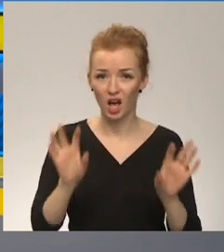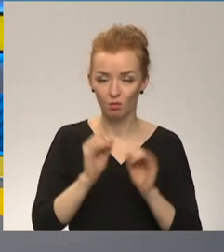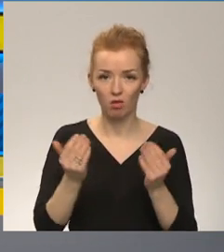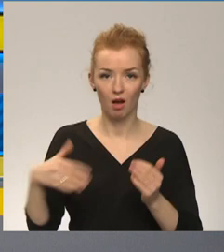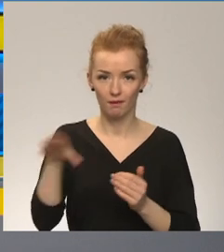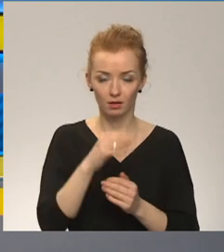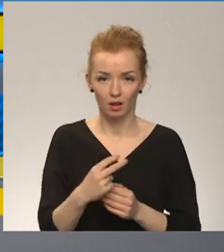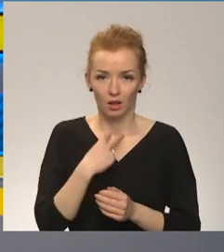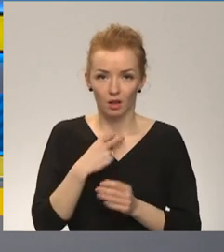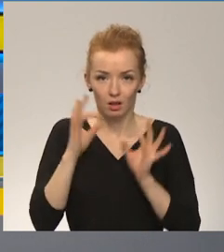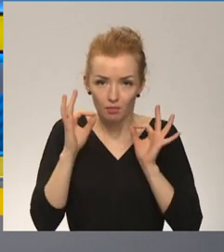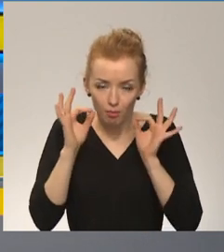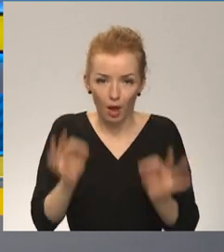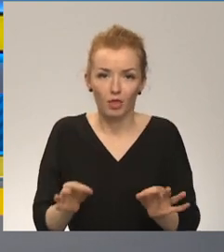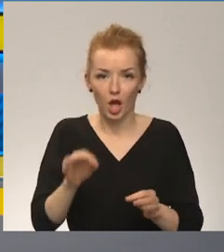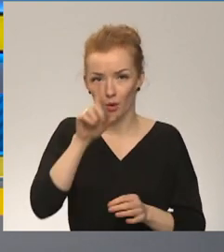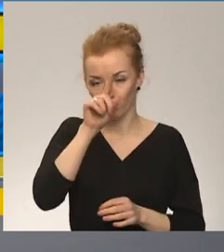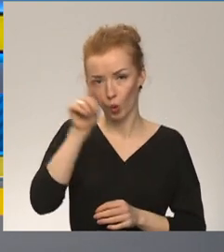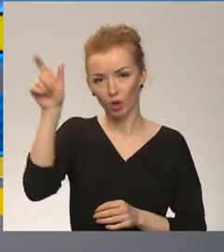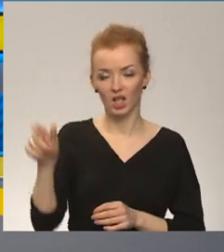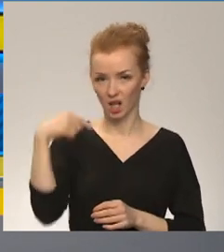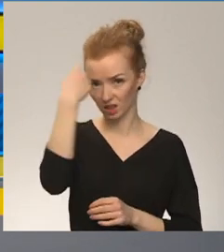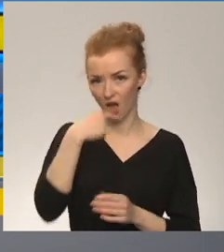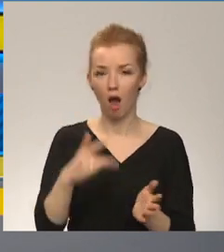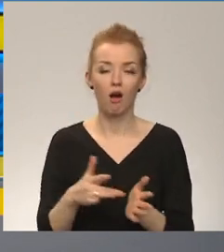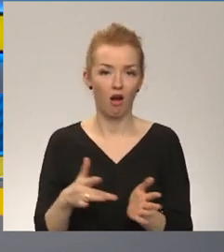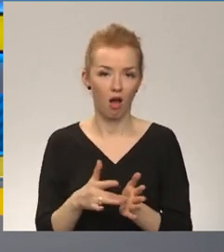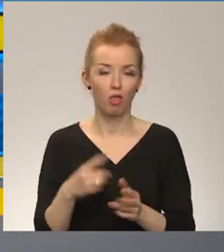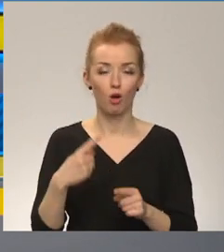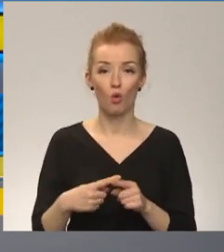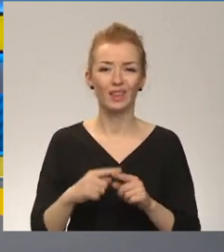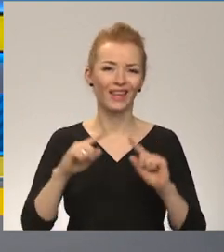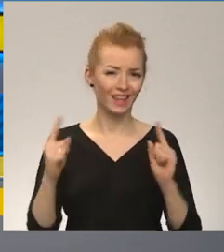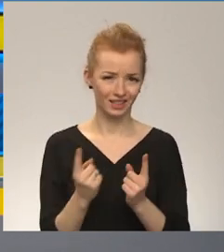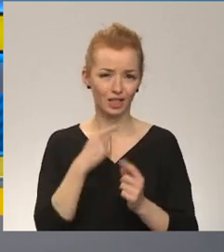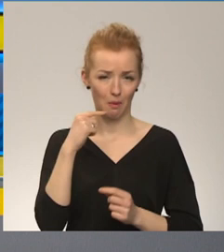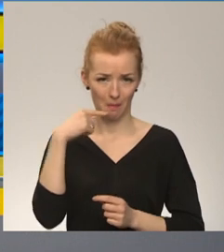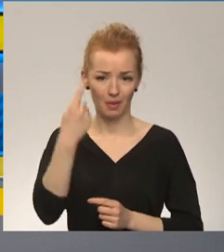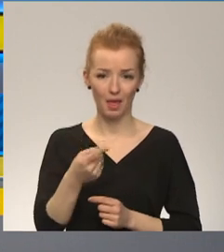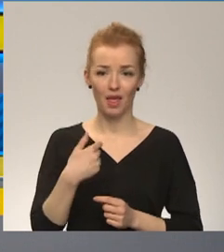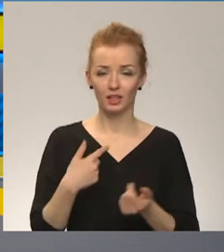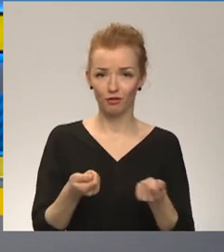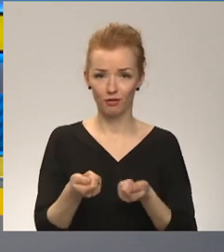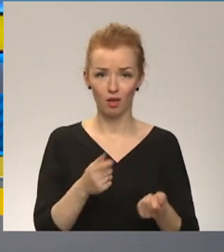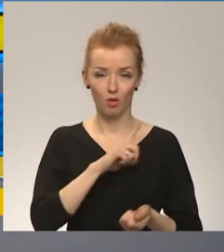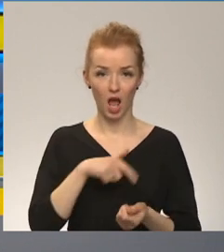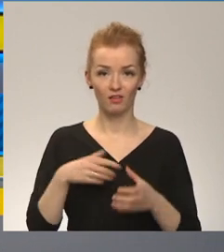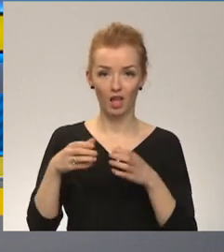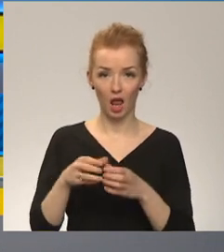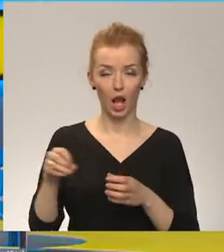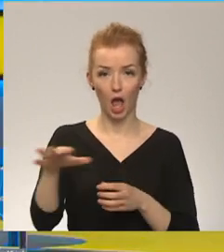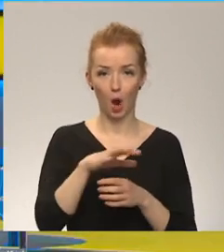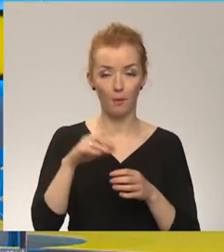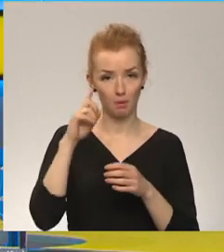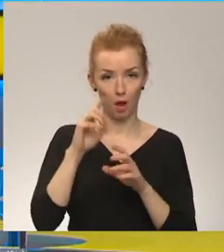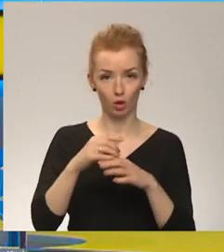ir patiesais Putina sejaspāns. Varbūt visam īsti, kā es arī vadu Latvijas delegāciju Eiropas padomas parlamentārijā